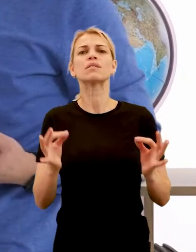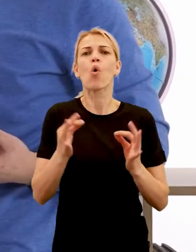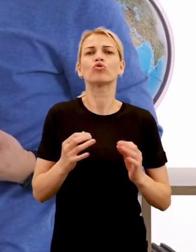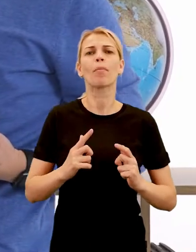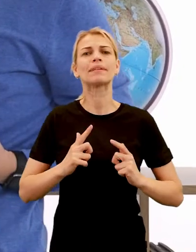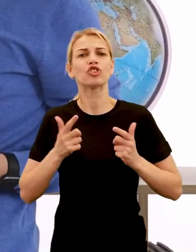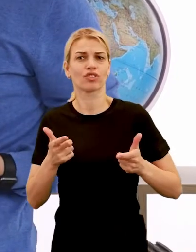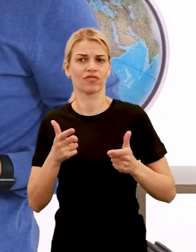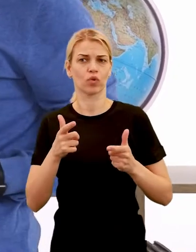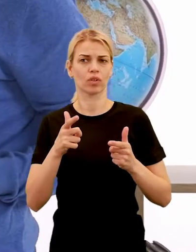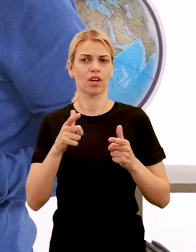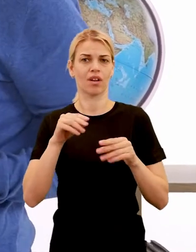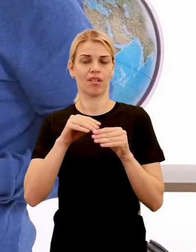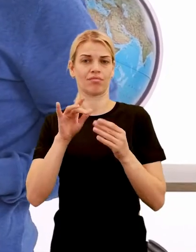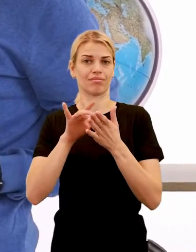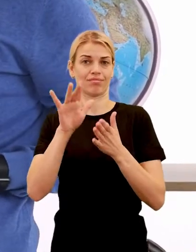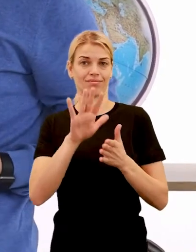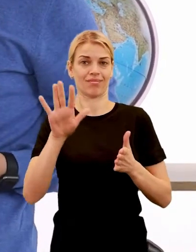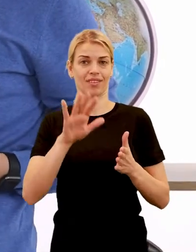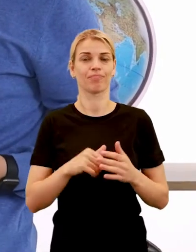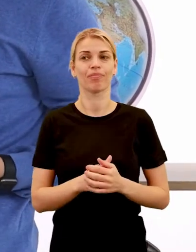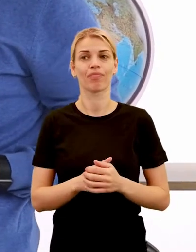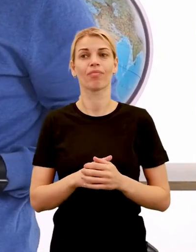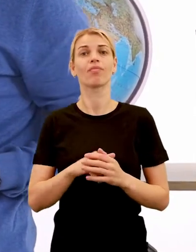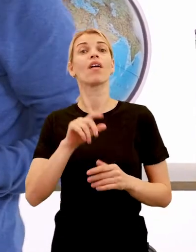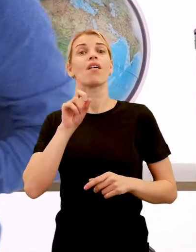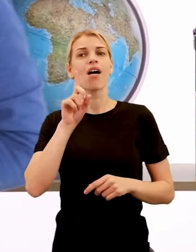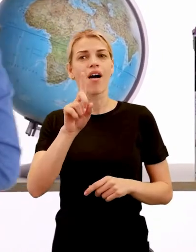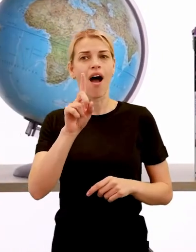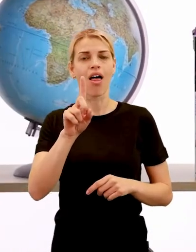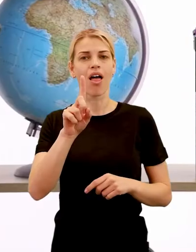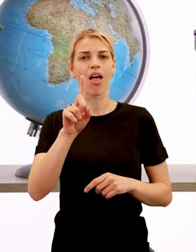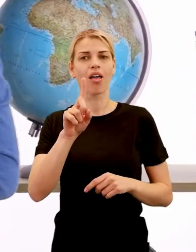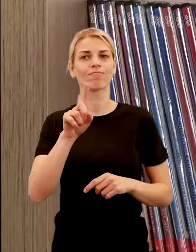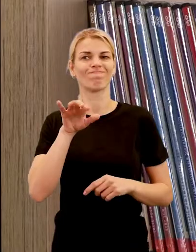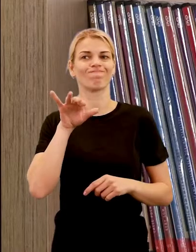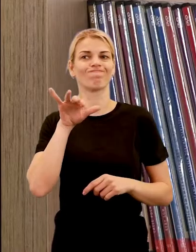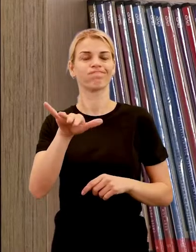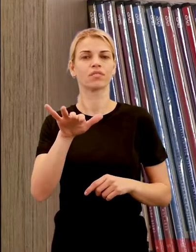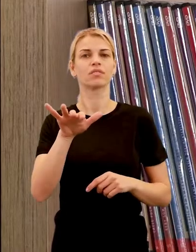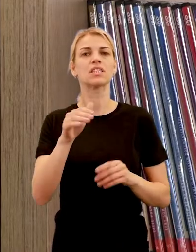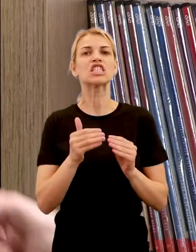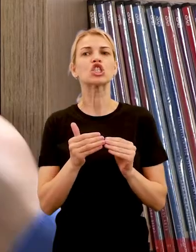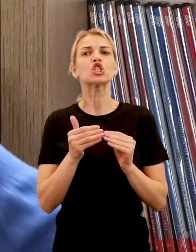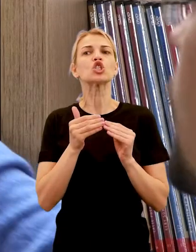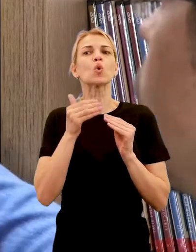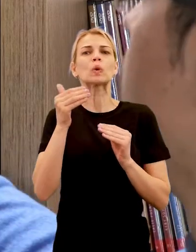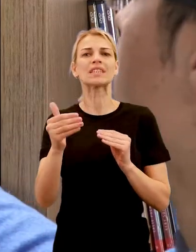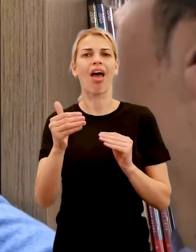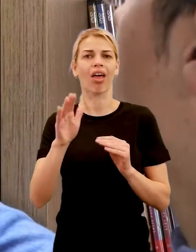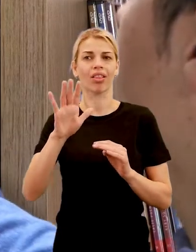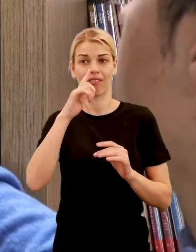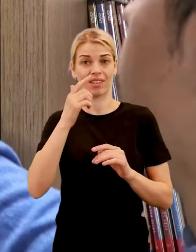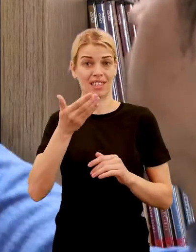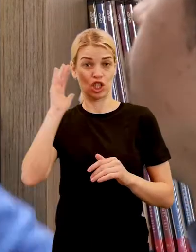Ale mali tu jedného veľmi neprijemného suseda. A tým susedom bol národ avarov.